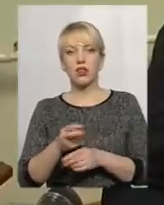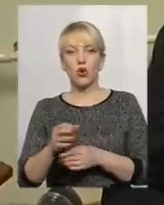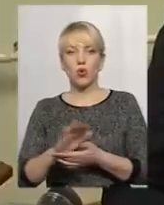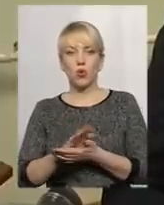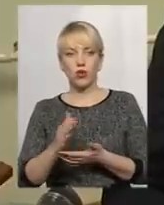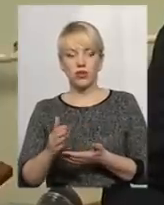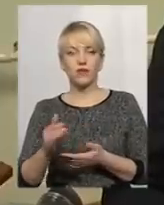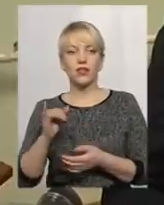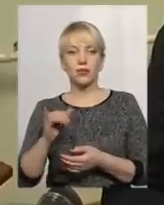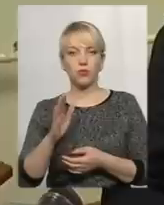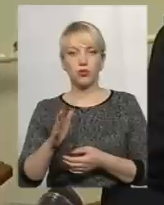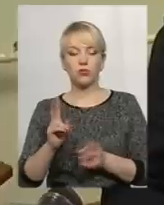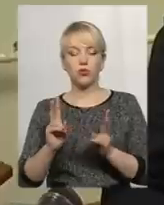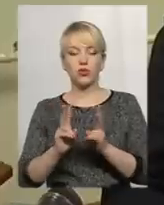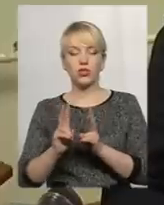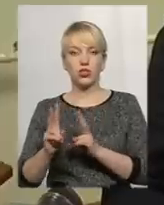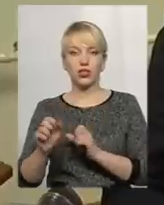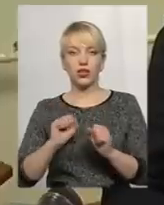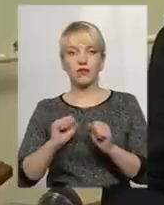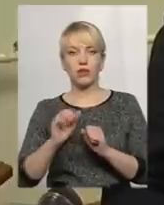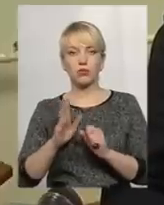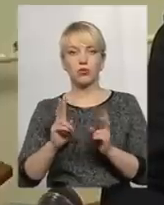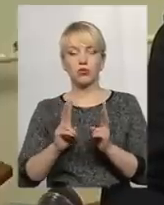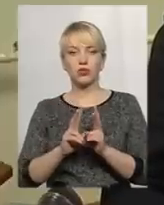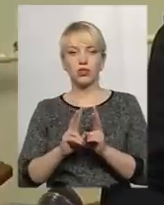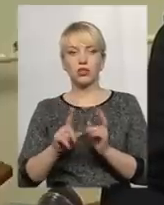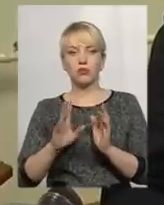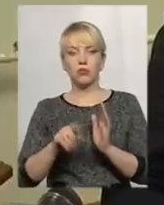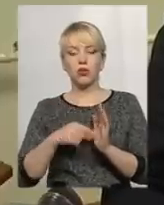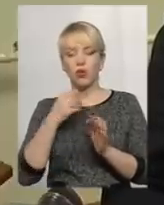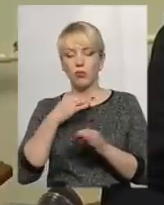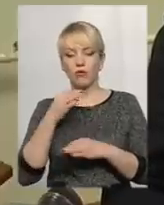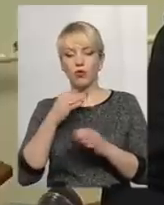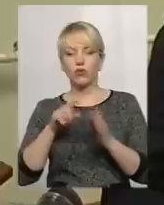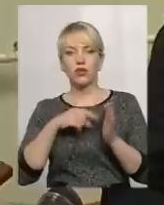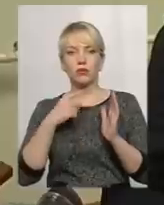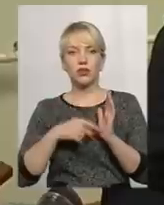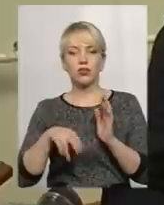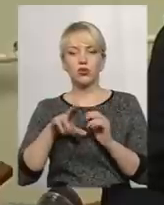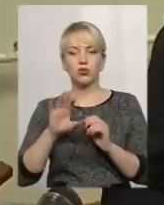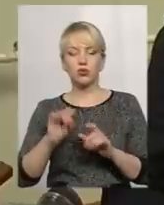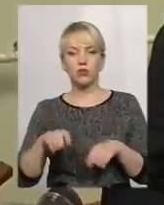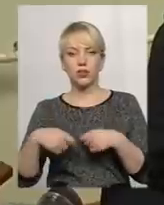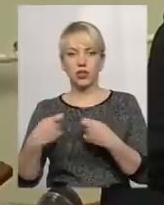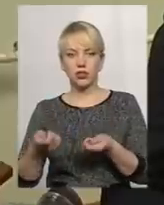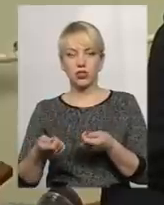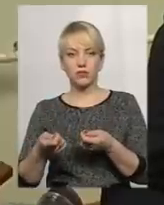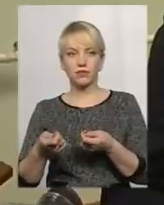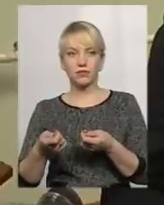Будемо зустрічатися, керівник буде зустрічатися, будемо говорити питання щодо передачі відповідним